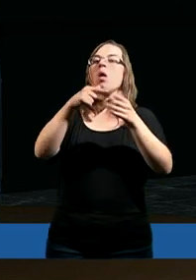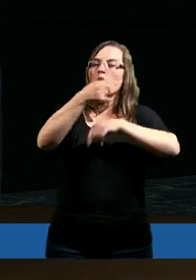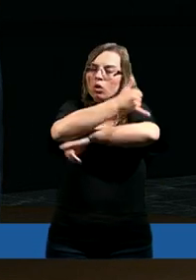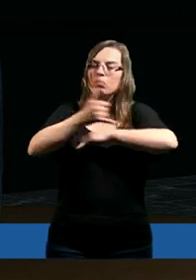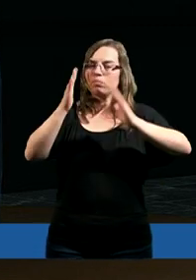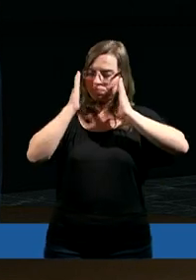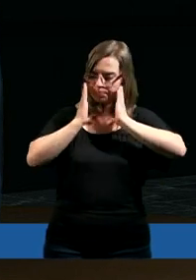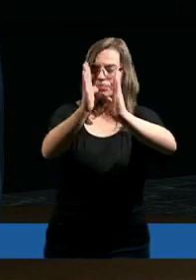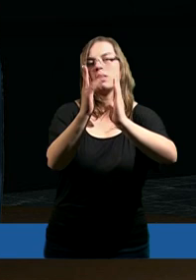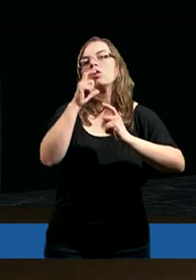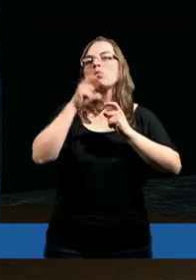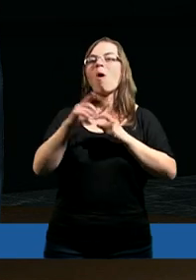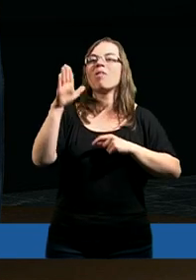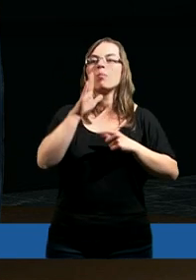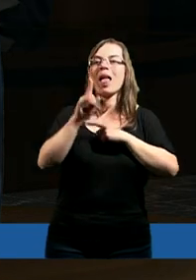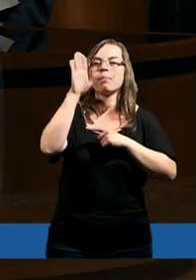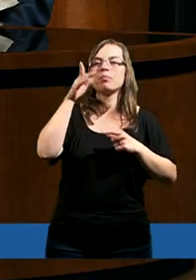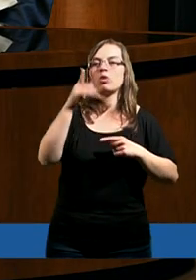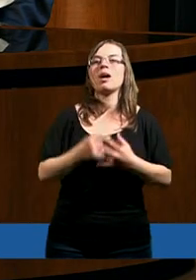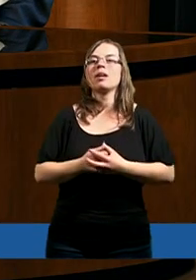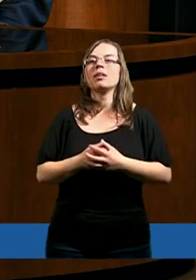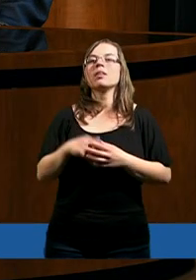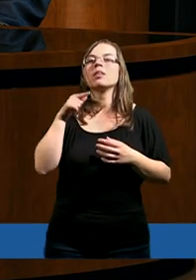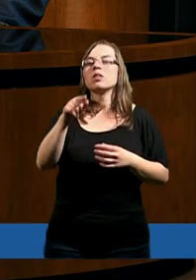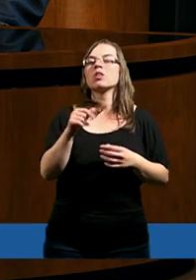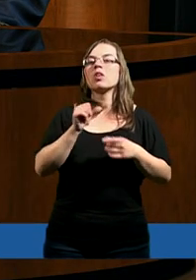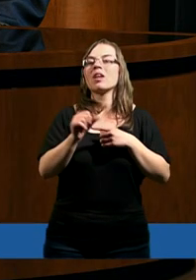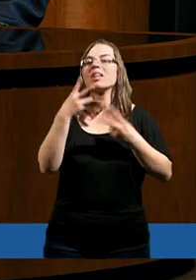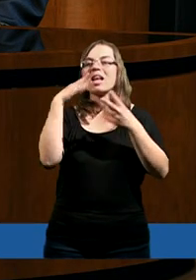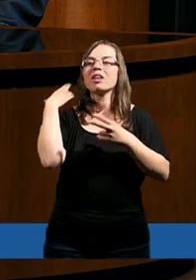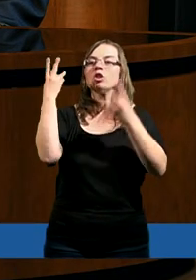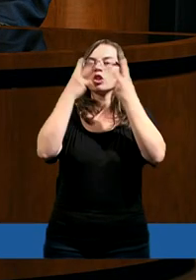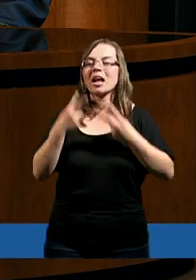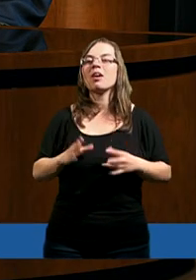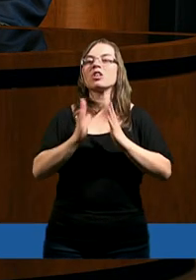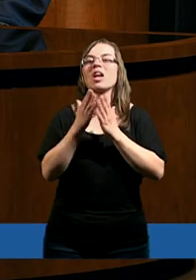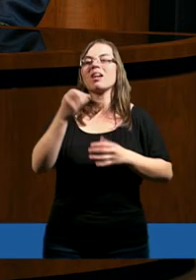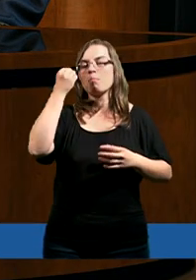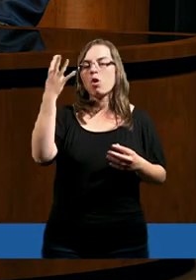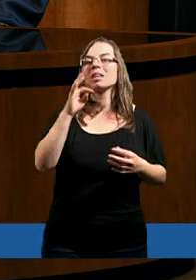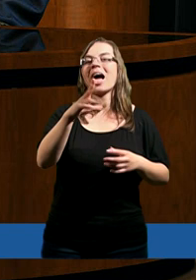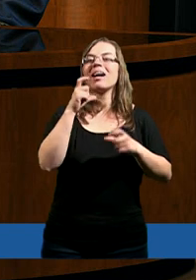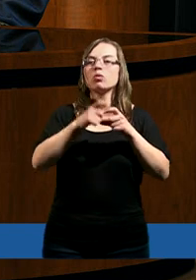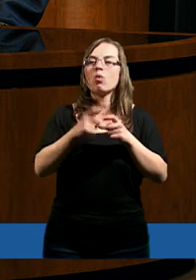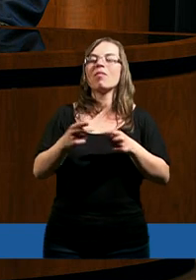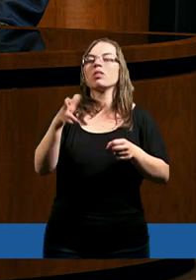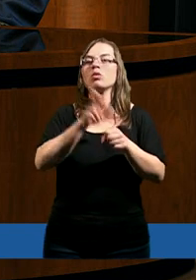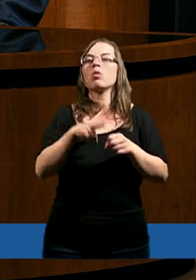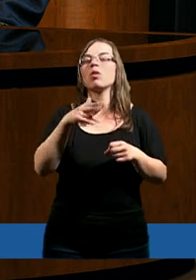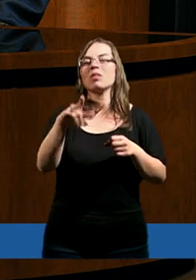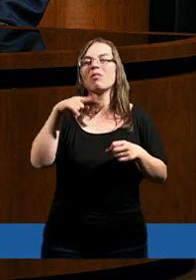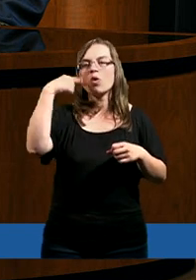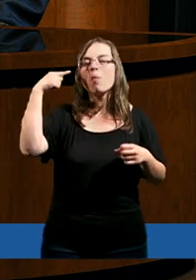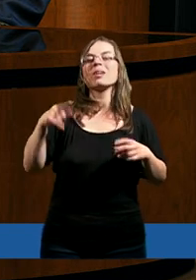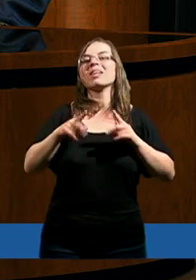nakreśla Słowo Boże. To jest to. Nie tak dawno czytałem w księgach mojżeszowych takie słowa, które